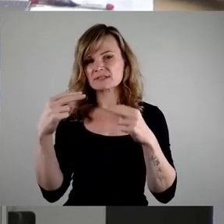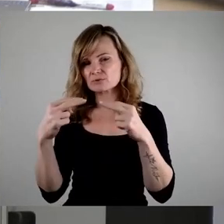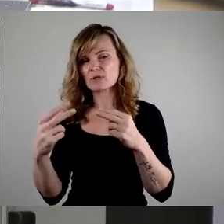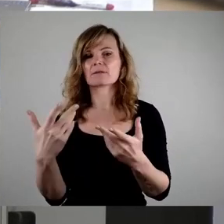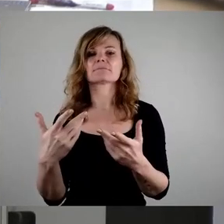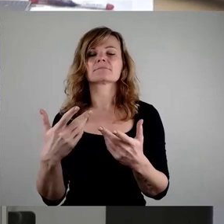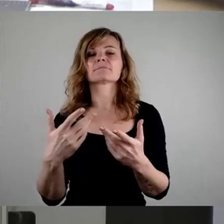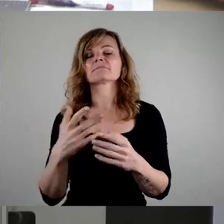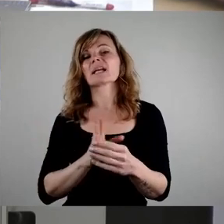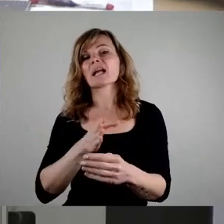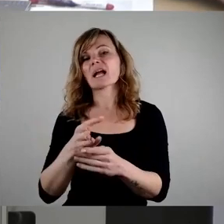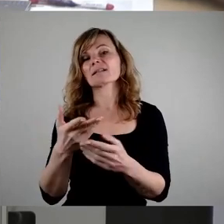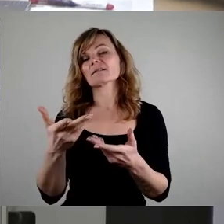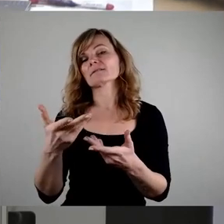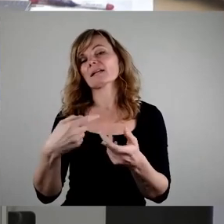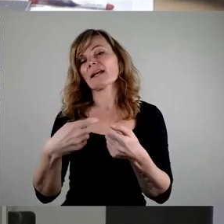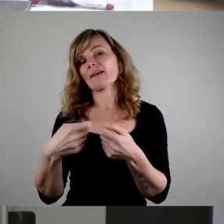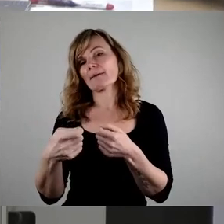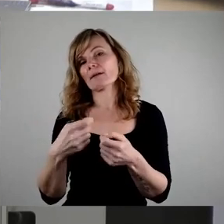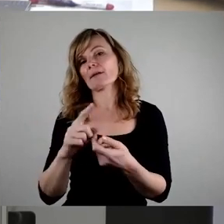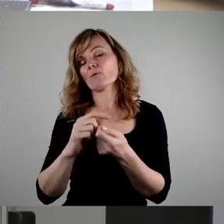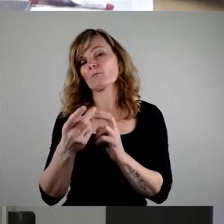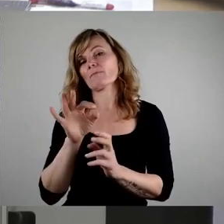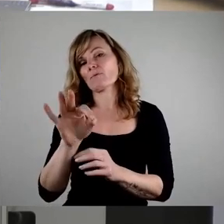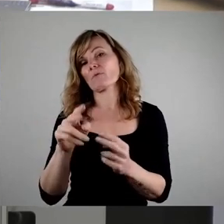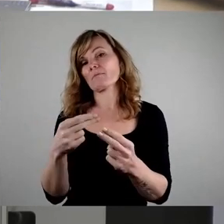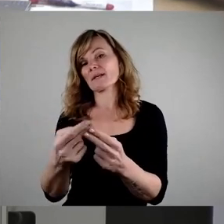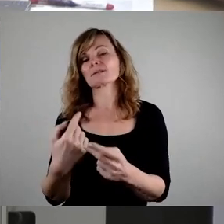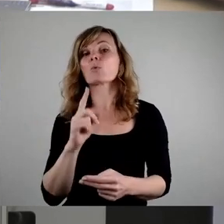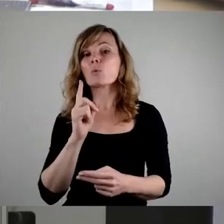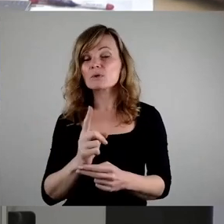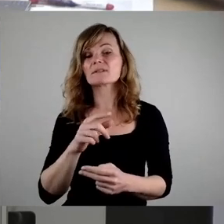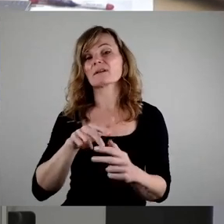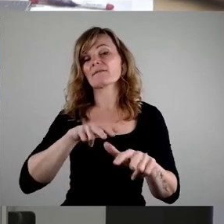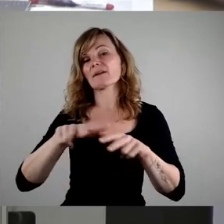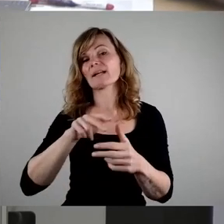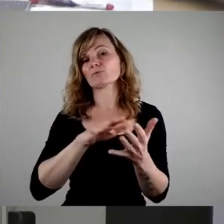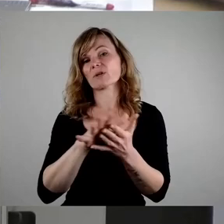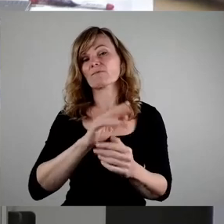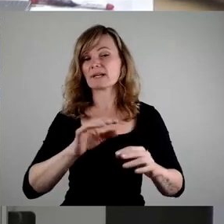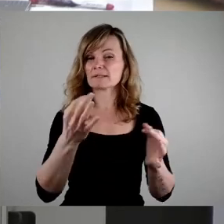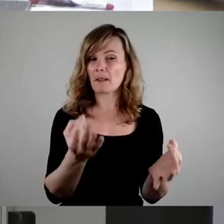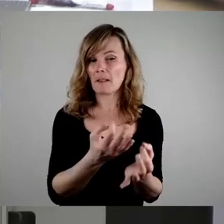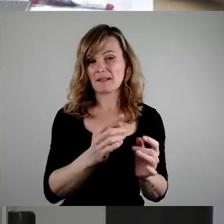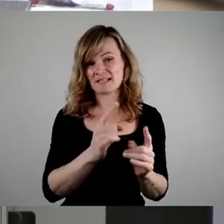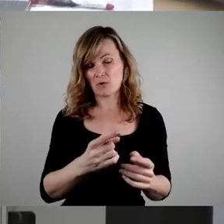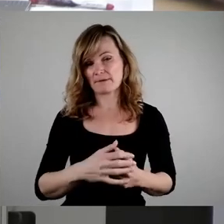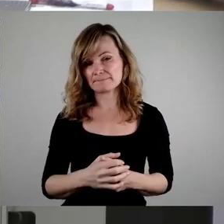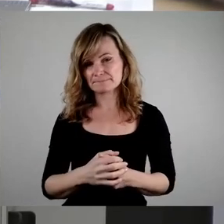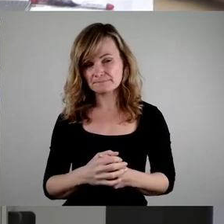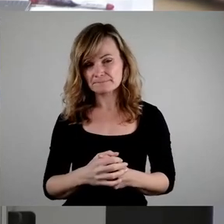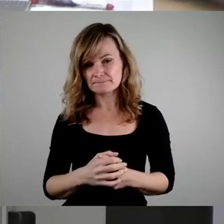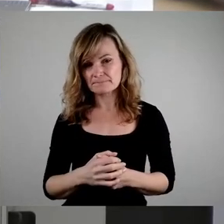machen und einen möglichst geringen Verarbeitungsaufwand zu haben? Wie kann die Stadt durch eine Verstärkung von